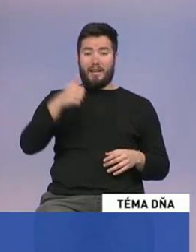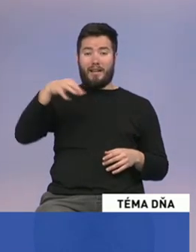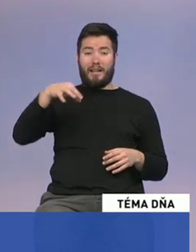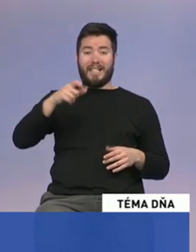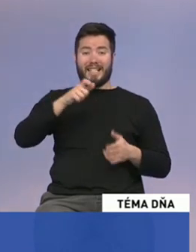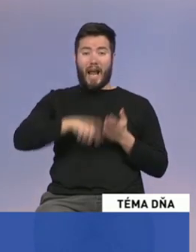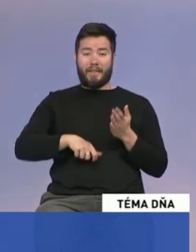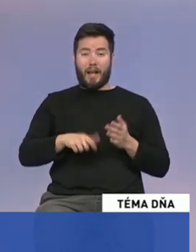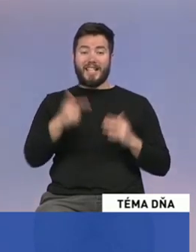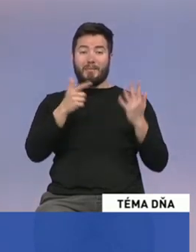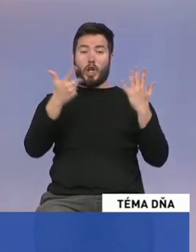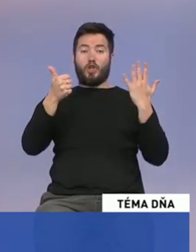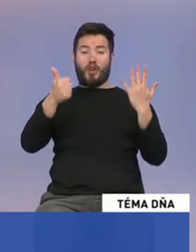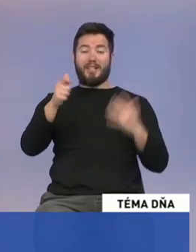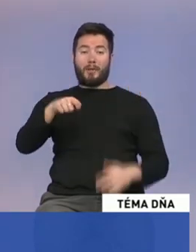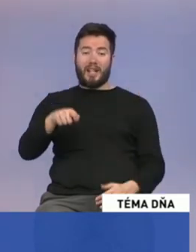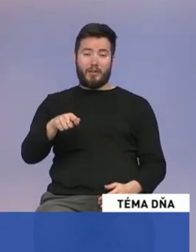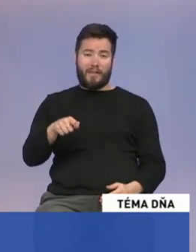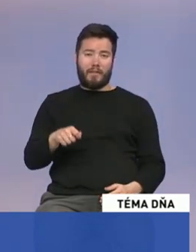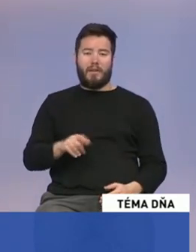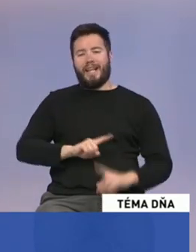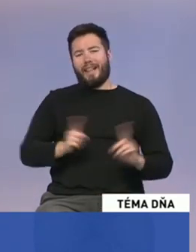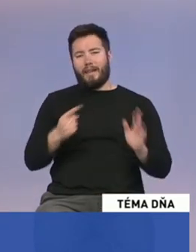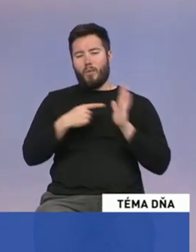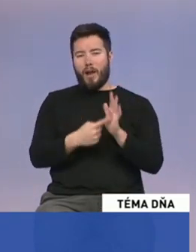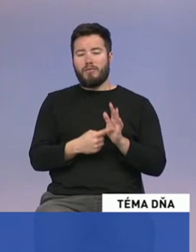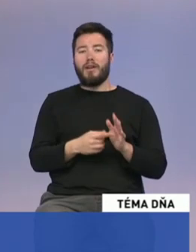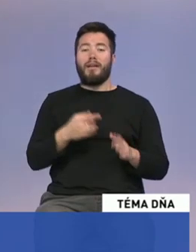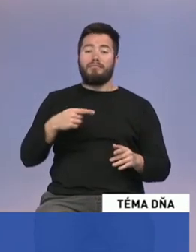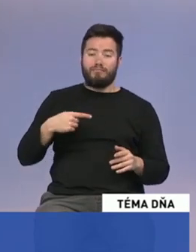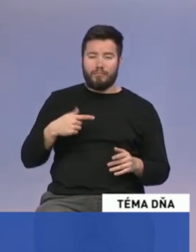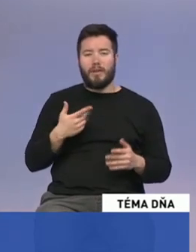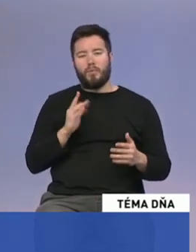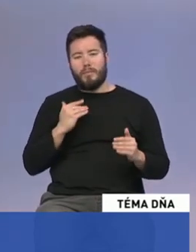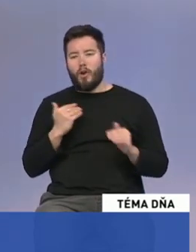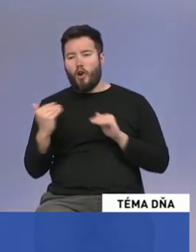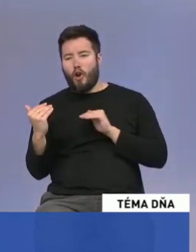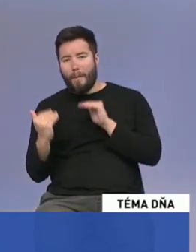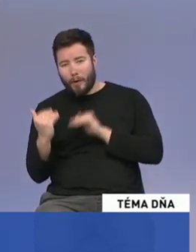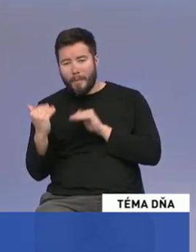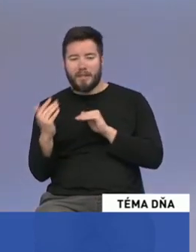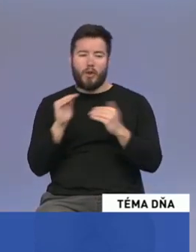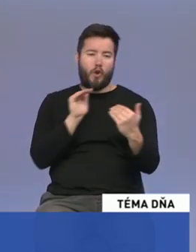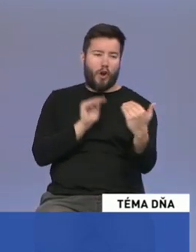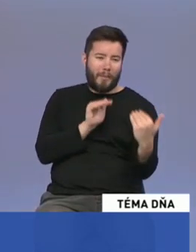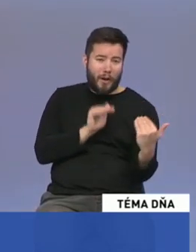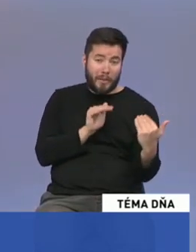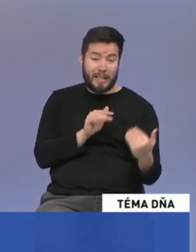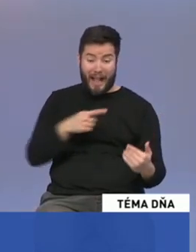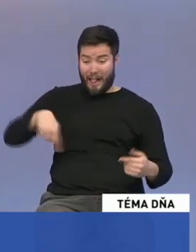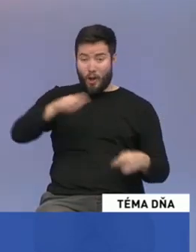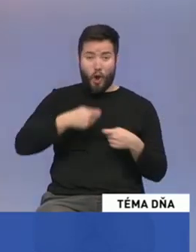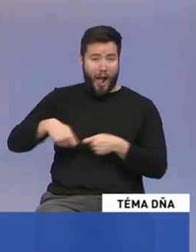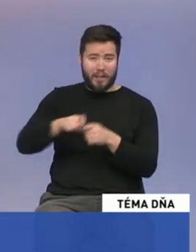sa takisto prispôsobovať a robiť istej kompromisy. Ale aj v rámci tejto koalície sme urobili naozaj veľmi veľa pre občana.